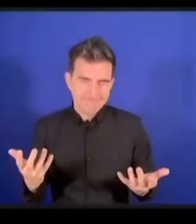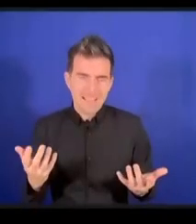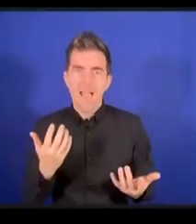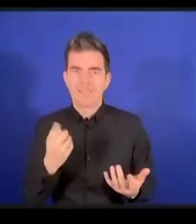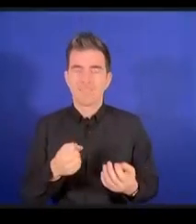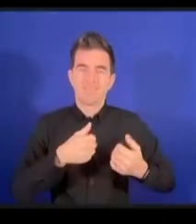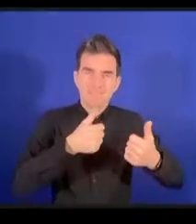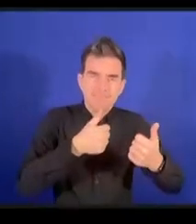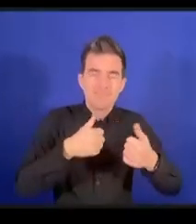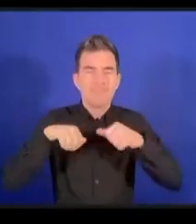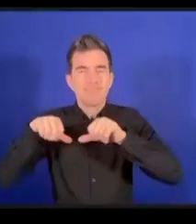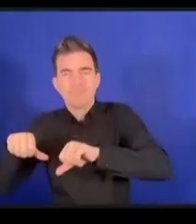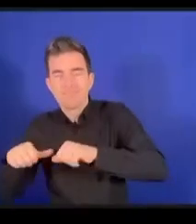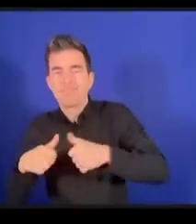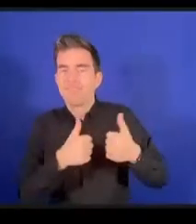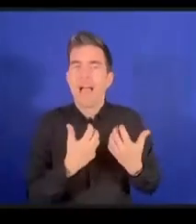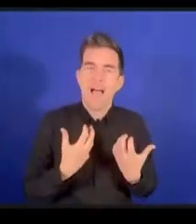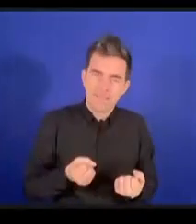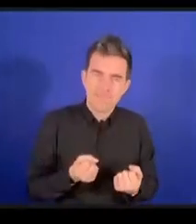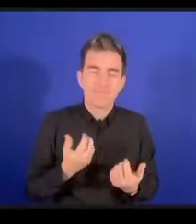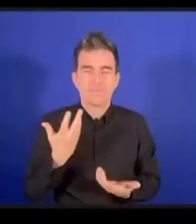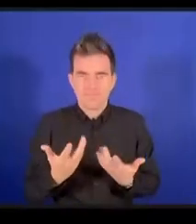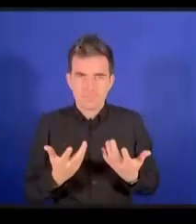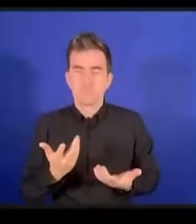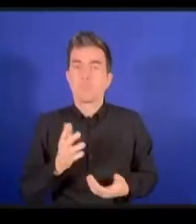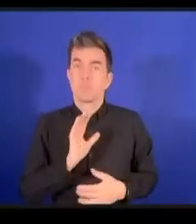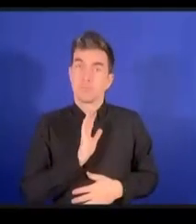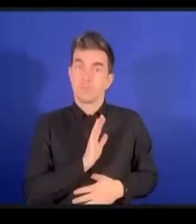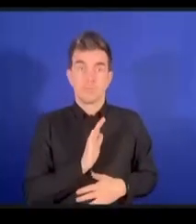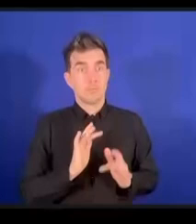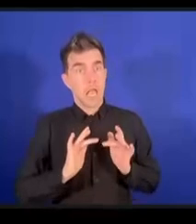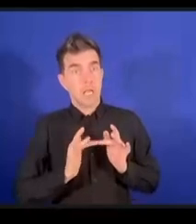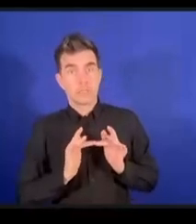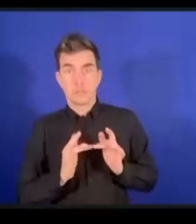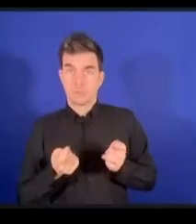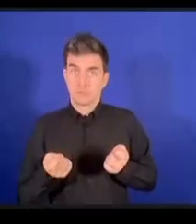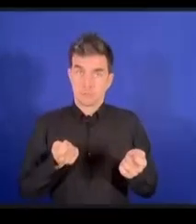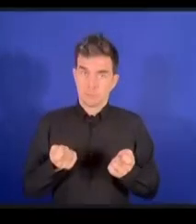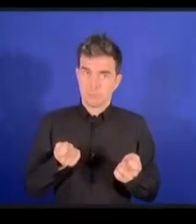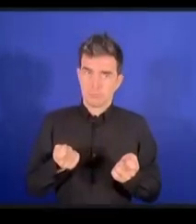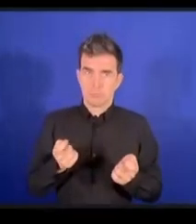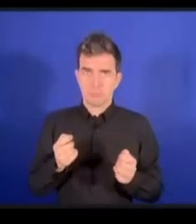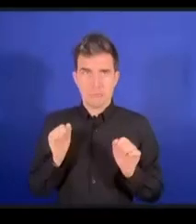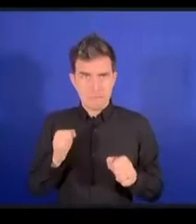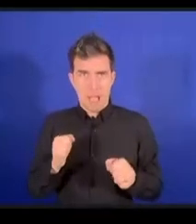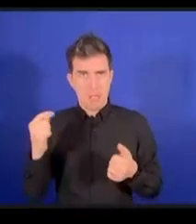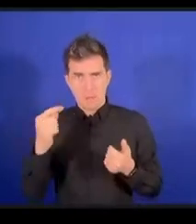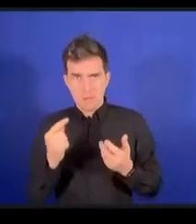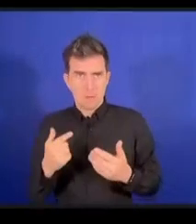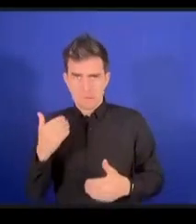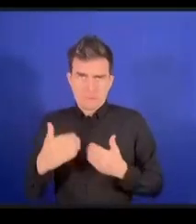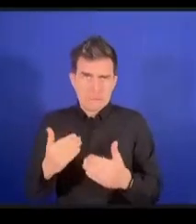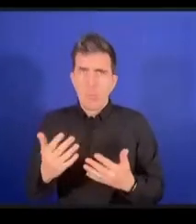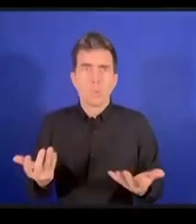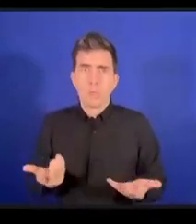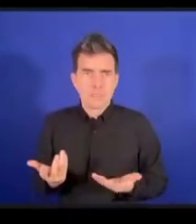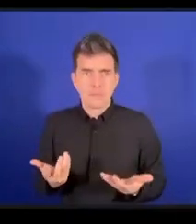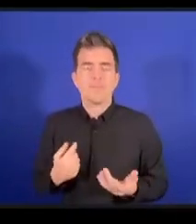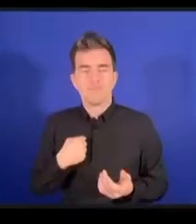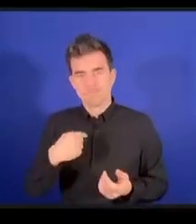sécurisé pour tous. Alors, que peut-on faire dans ce cadre-là pour essayer de bloquer les actions illégales ? Je crois qu'il faut